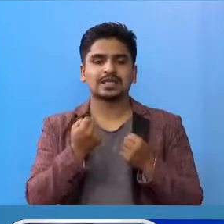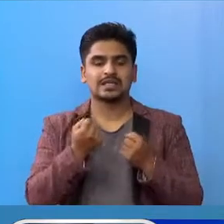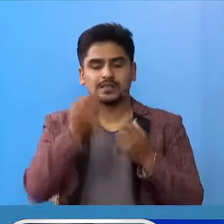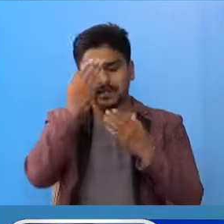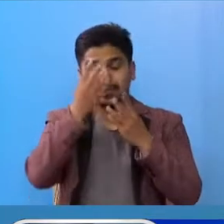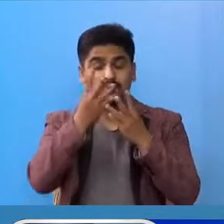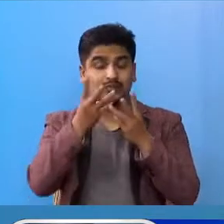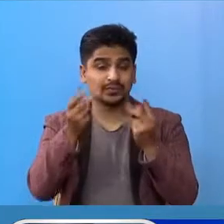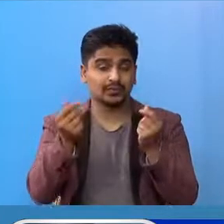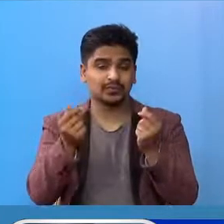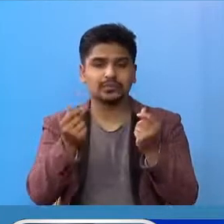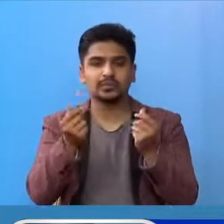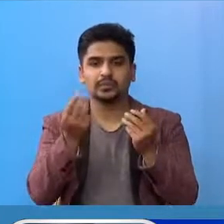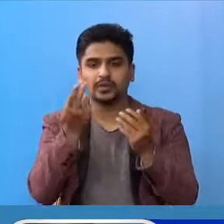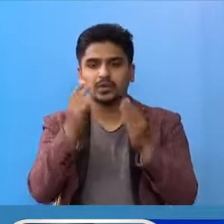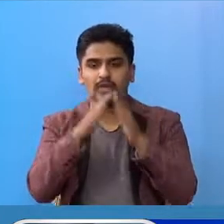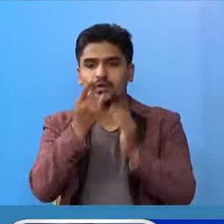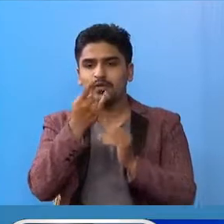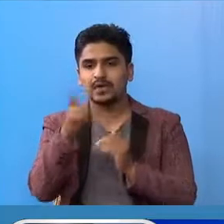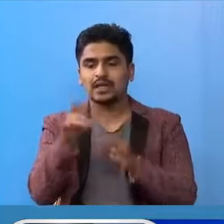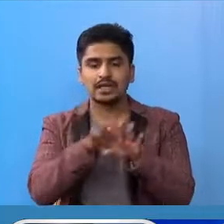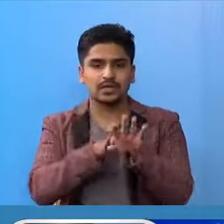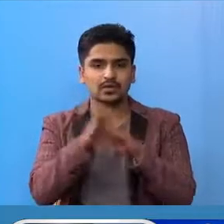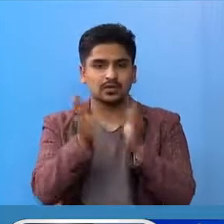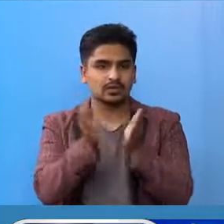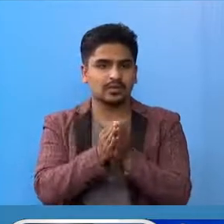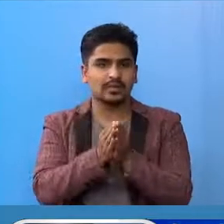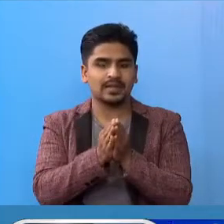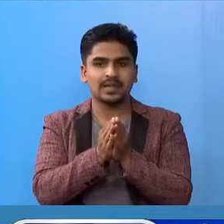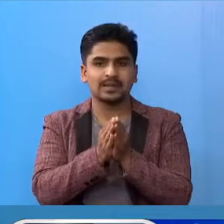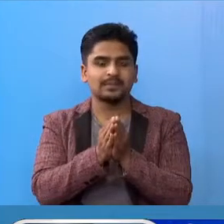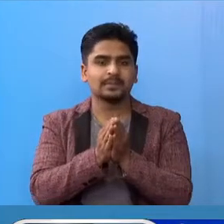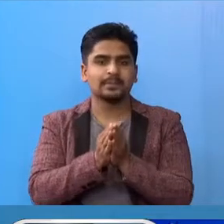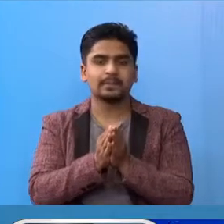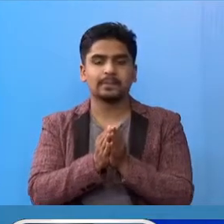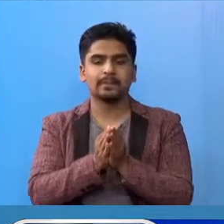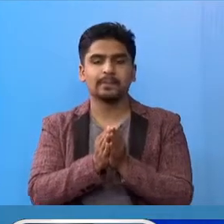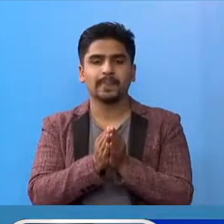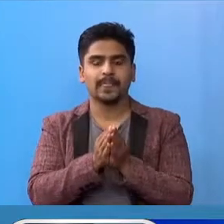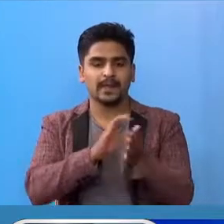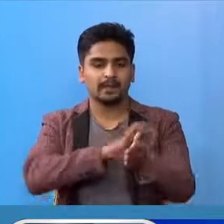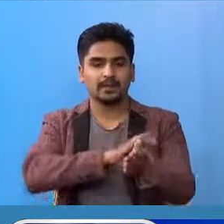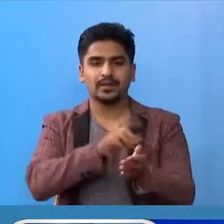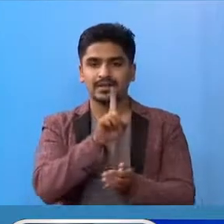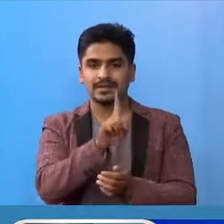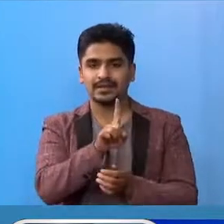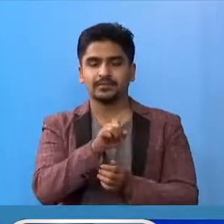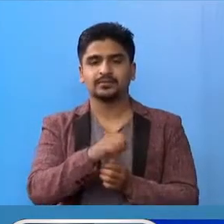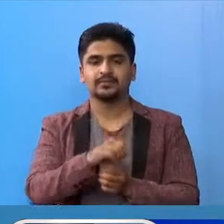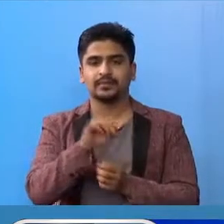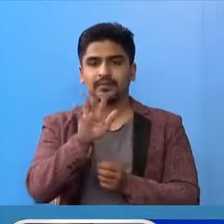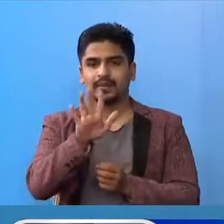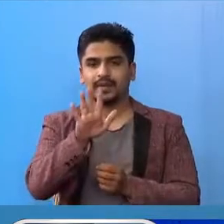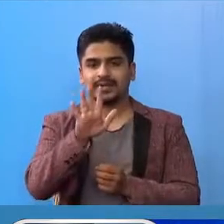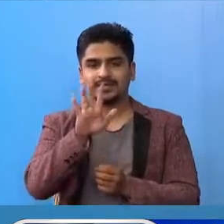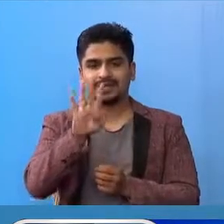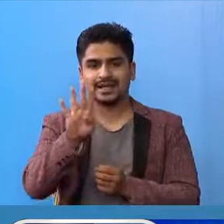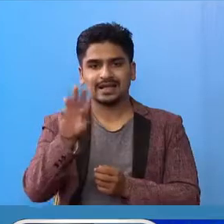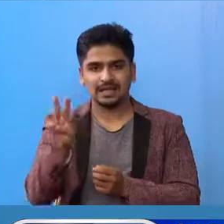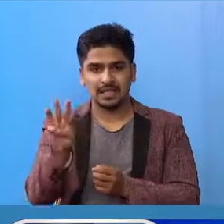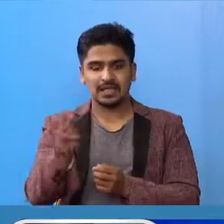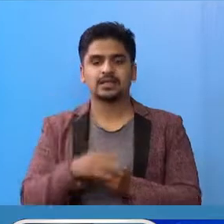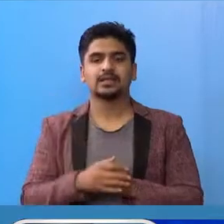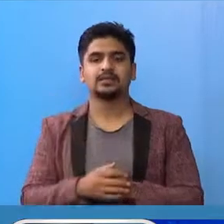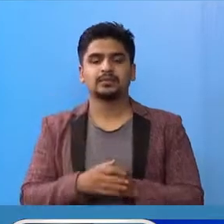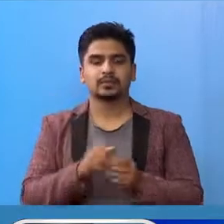घरप हरकीने अरुको जम्मा संख्या इस परकार छो, प्रदेश एक मां 5,43 जना,